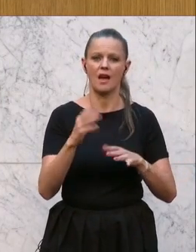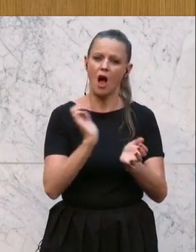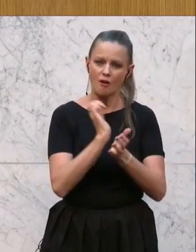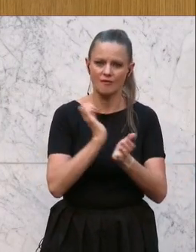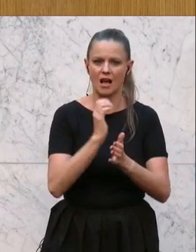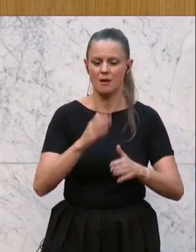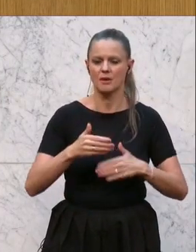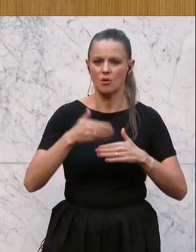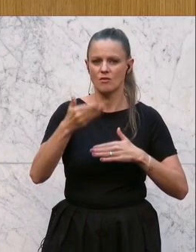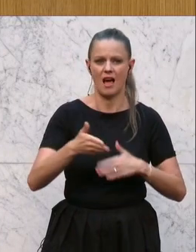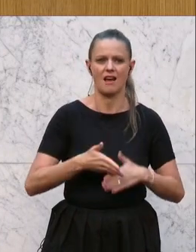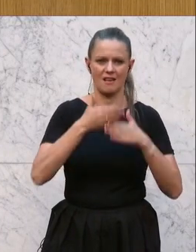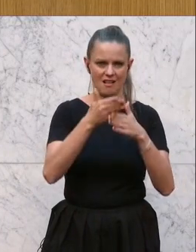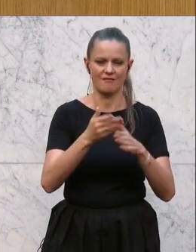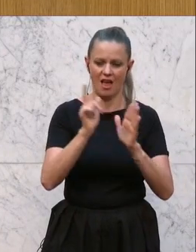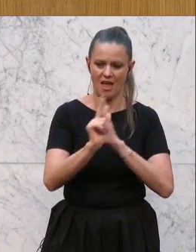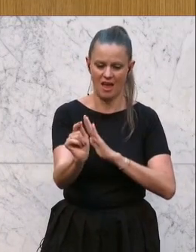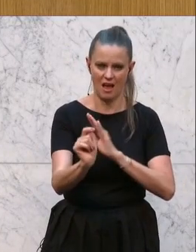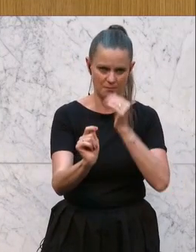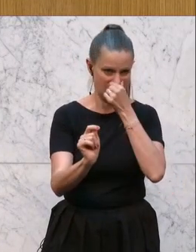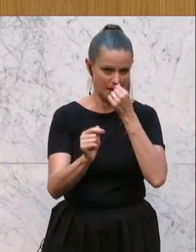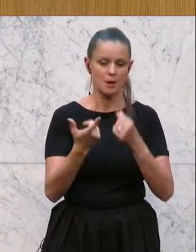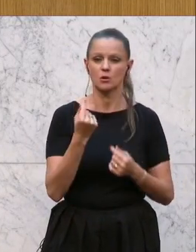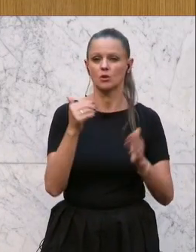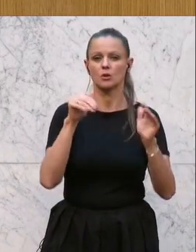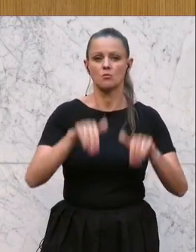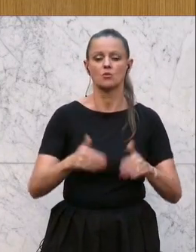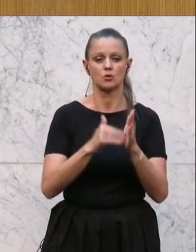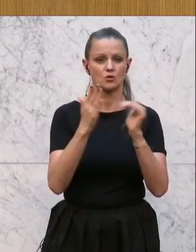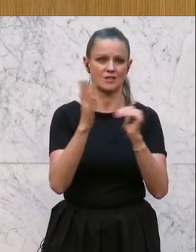Veränderung des Systems und vor allem Investitionen in die richtigen Maßnahmen.